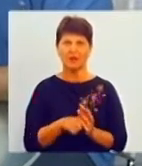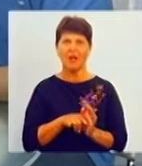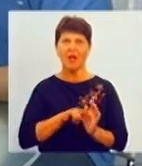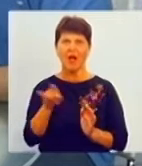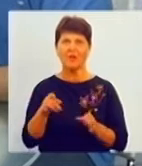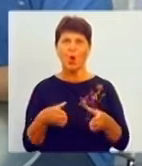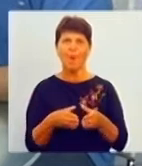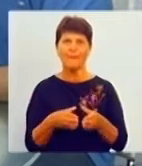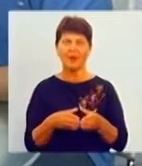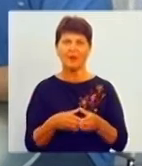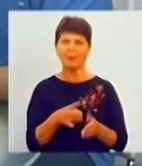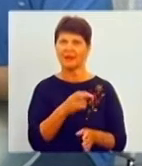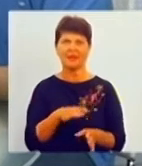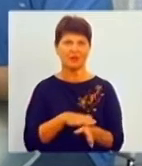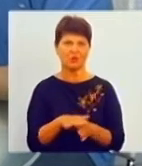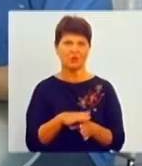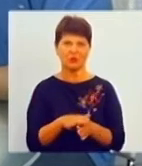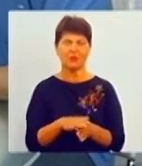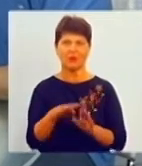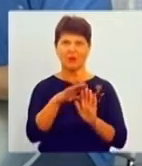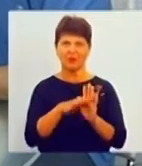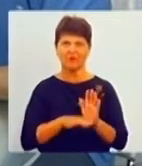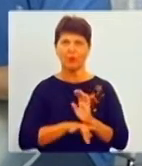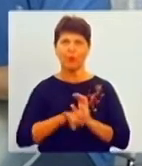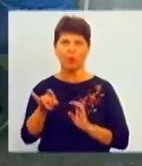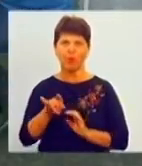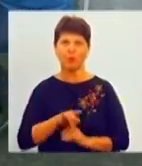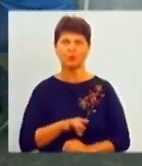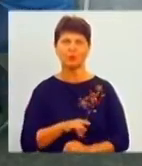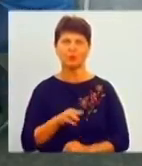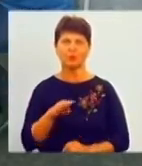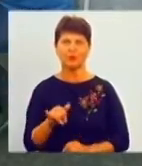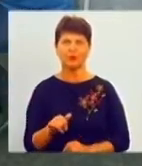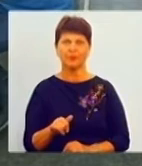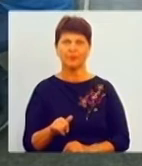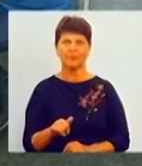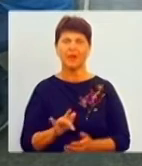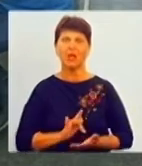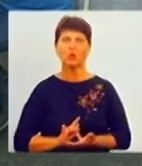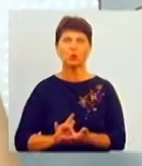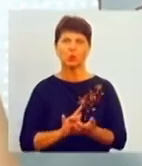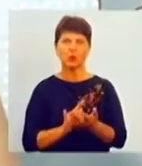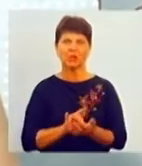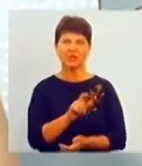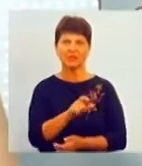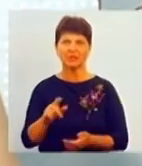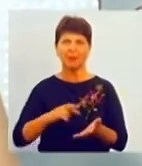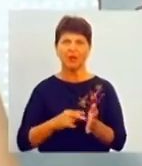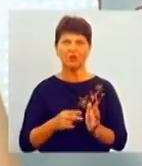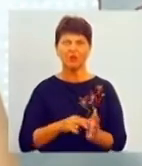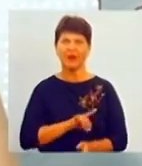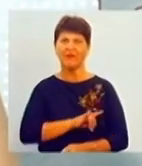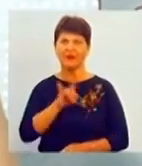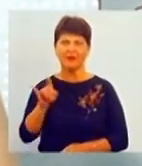які не дотримувалися графіку польотів, скажімо так. Туристи, які планували вилітати